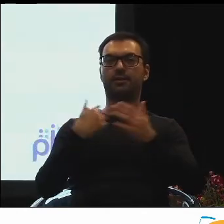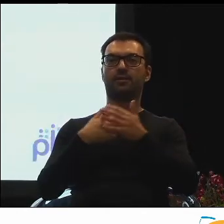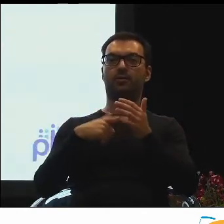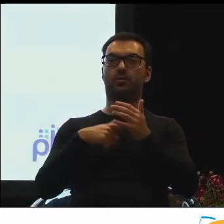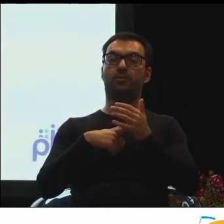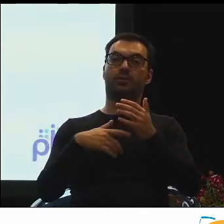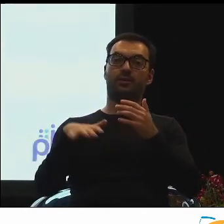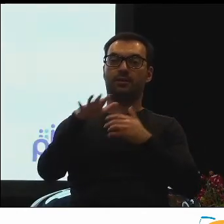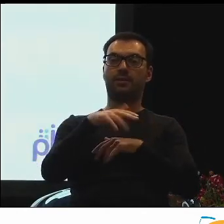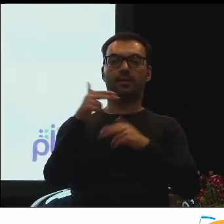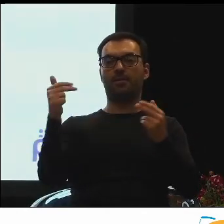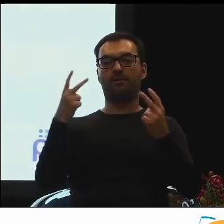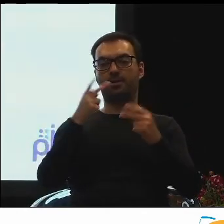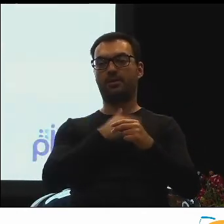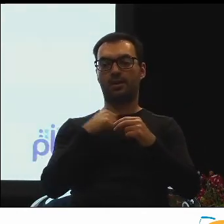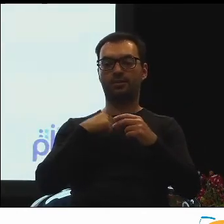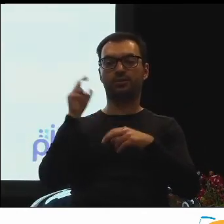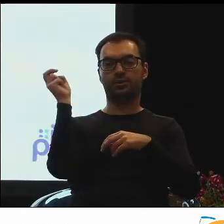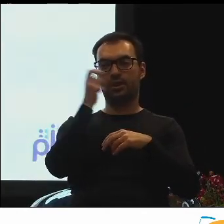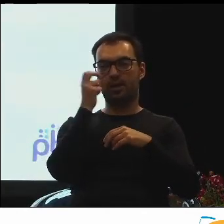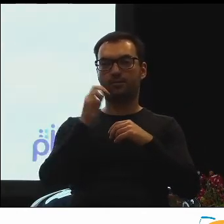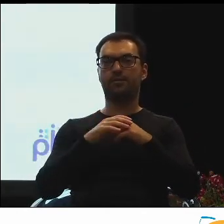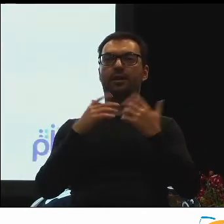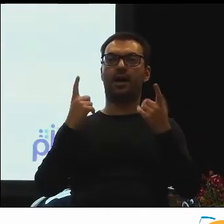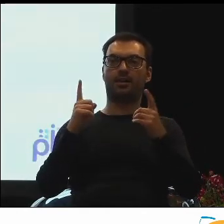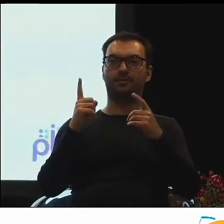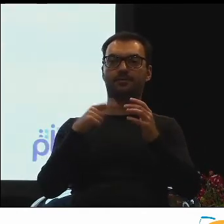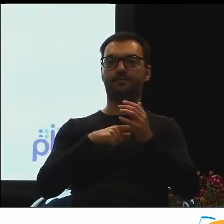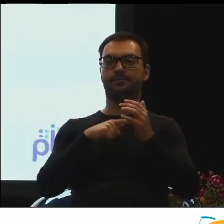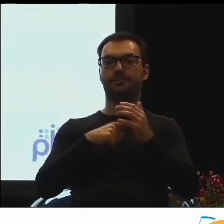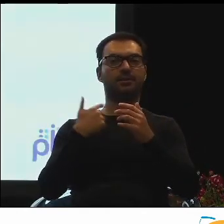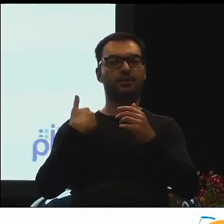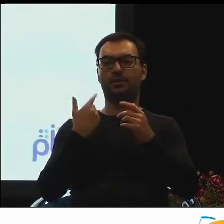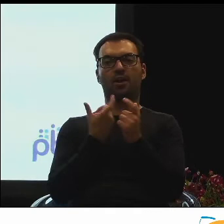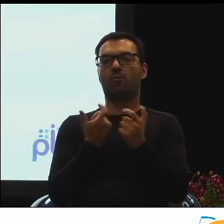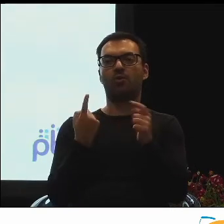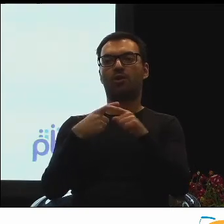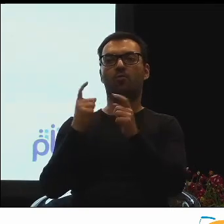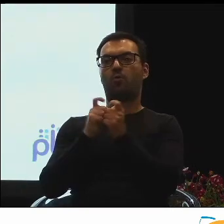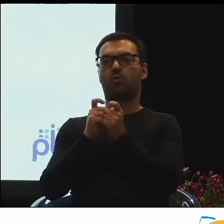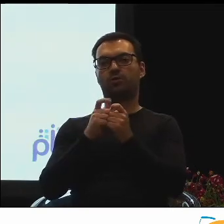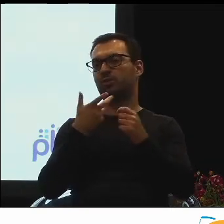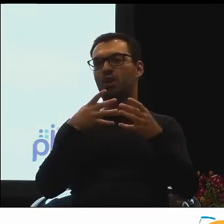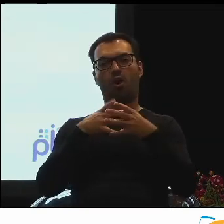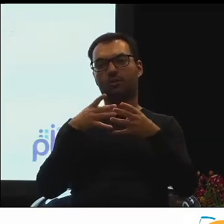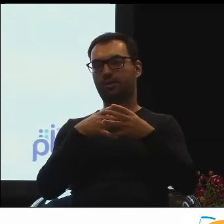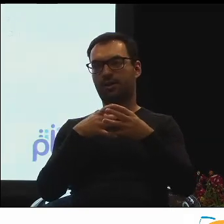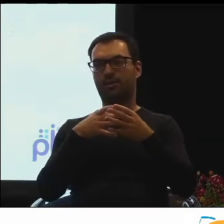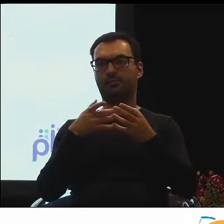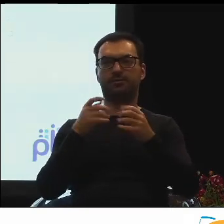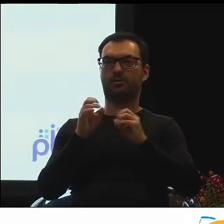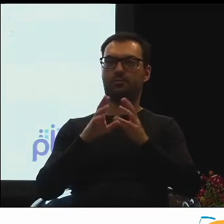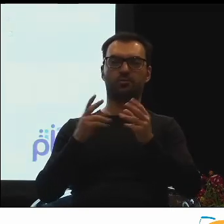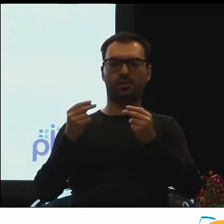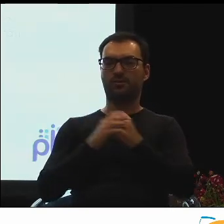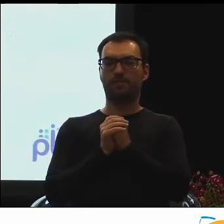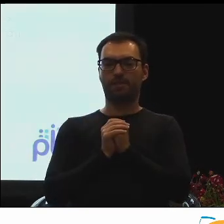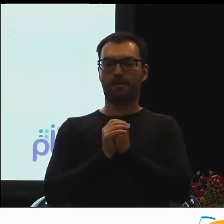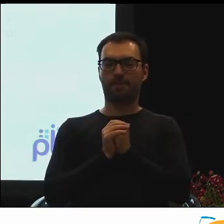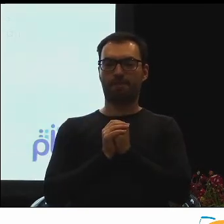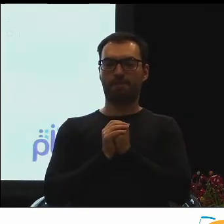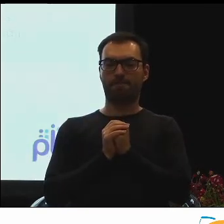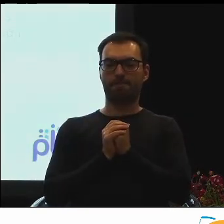też jest obszar dla nas ważny, ciekawy, no ale też go nie punktujemy, nie oceniamy w ten sposób.